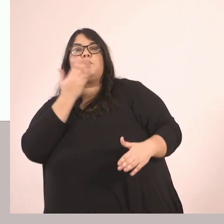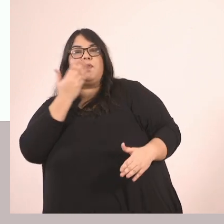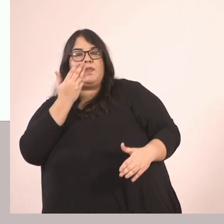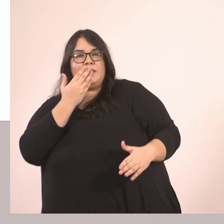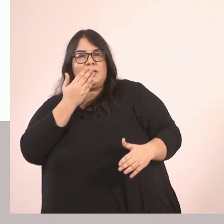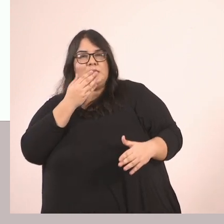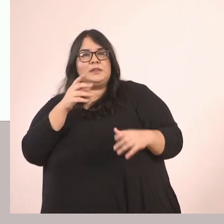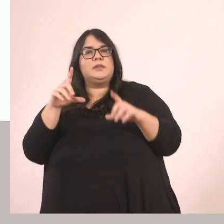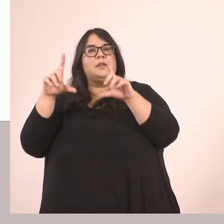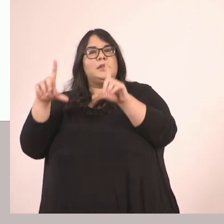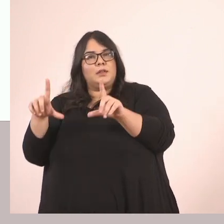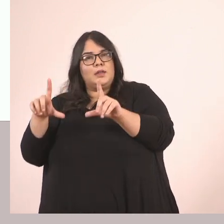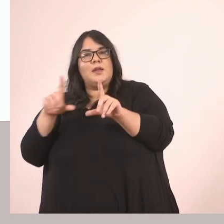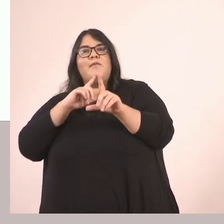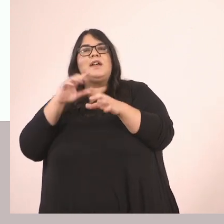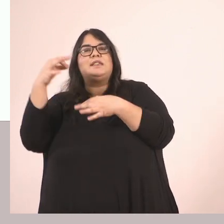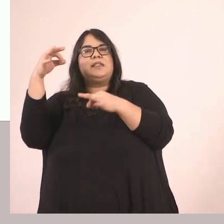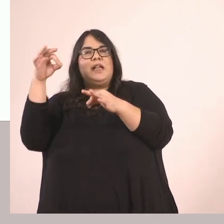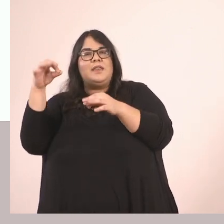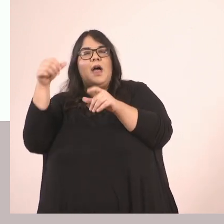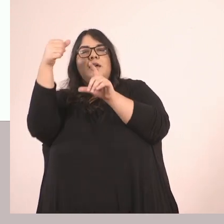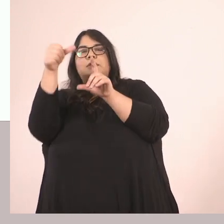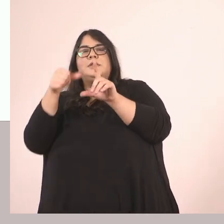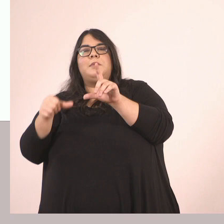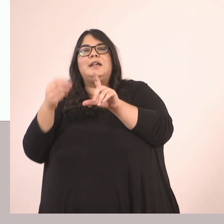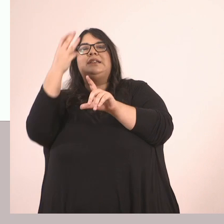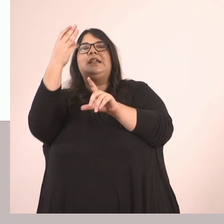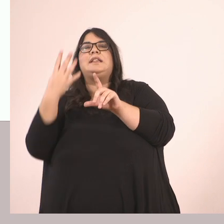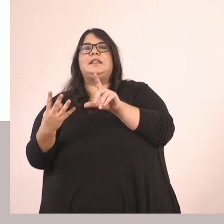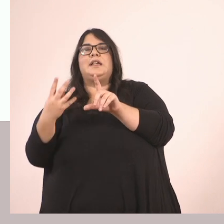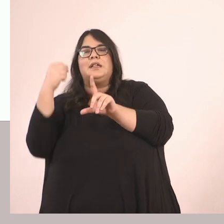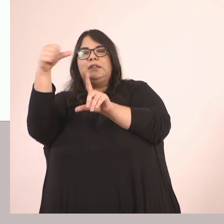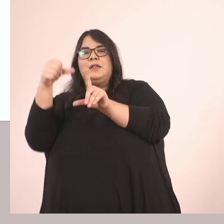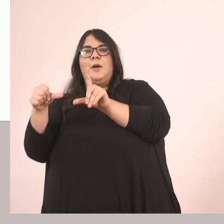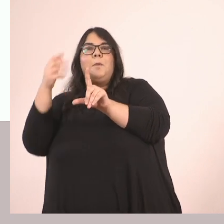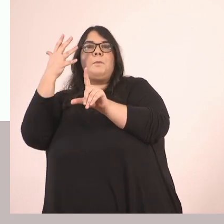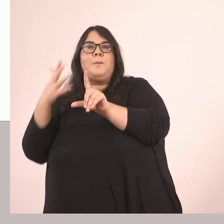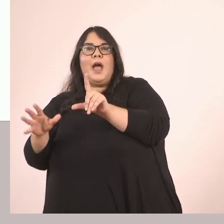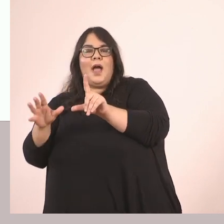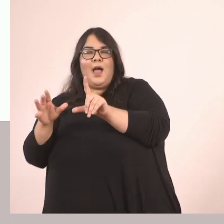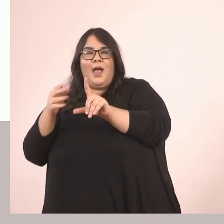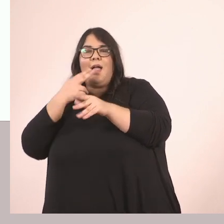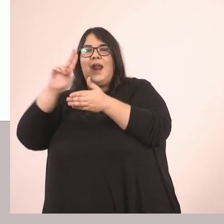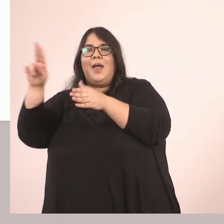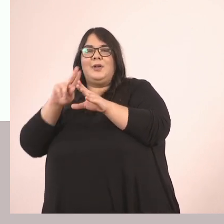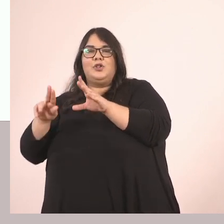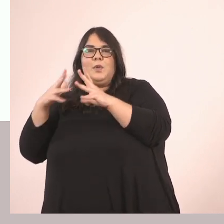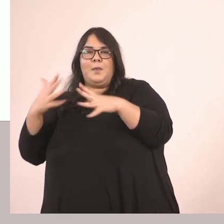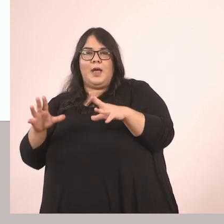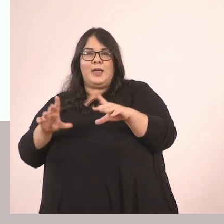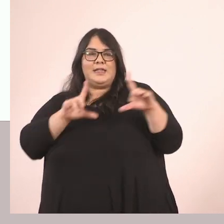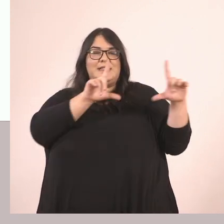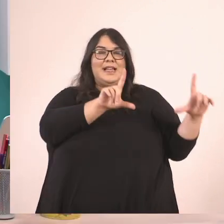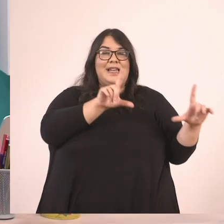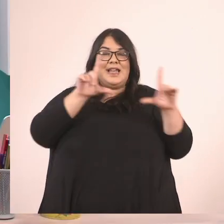μιας ακριβώς όμως ίδιας σελίδας Όχι μιας οποιαδήποτες σελίδας, ακριβώς